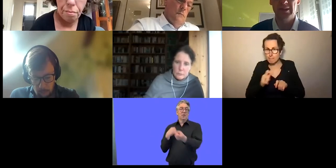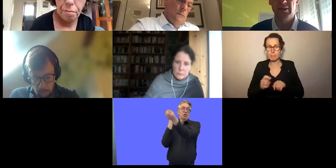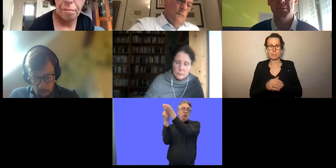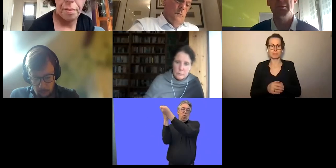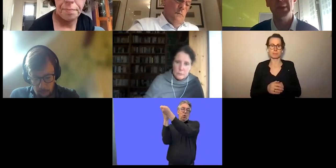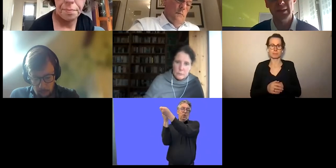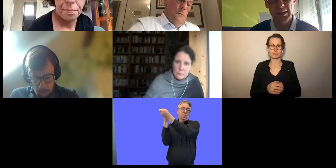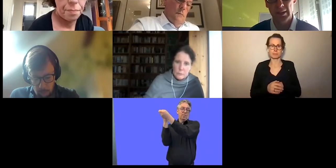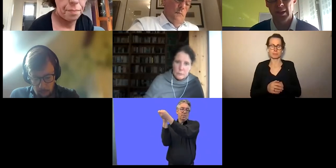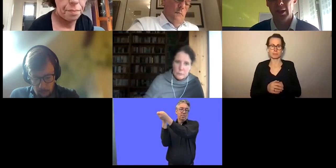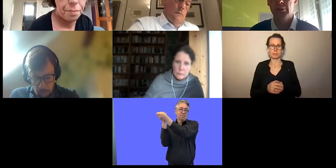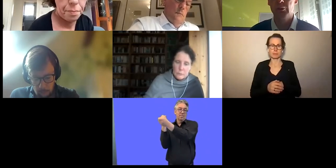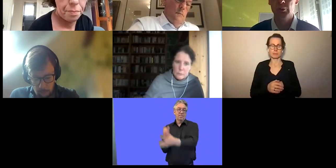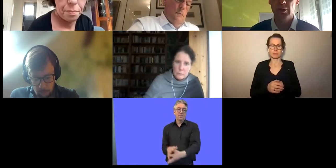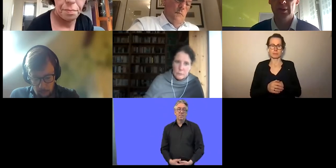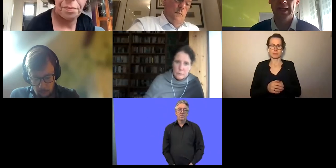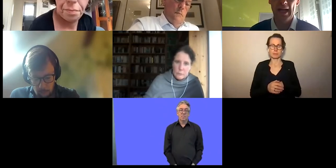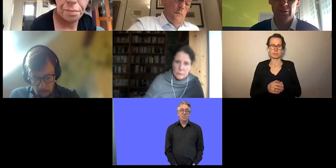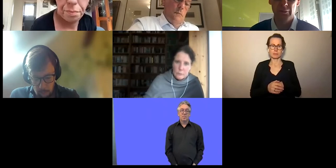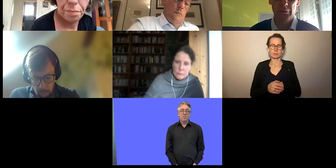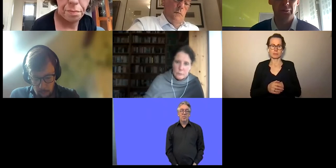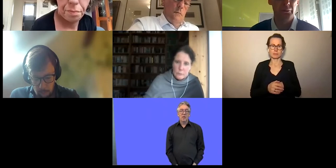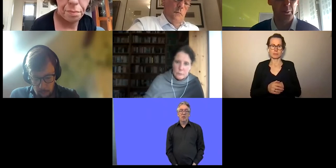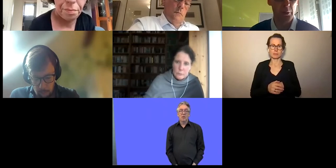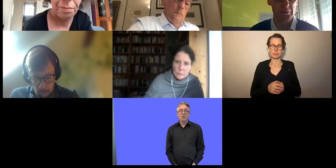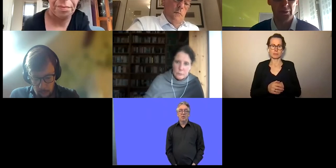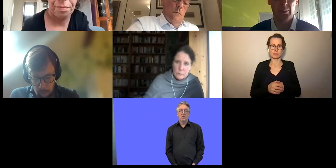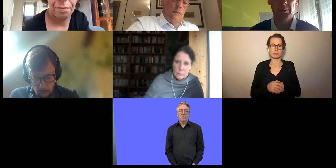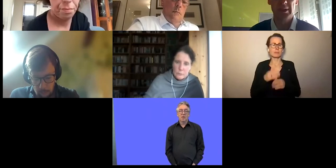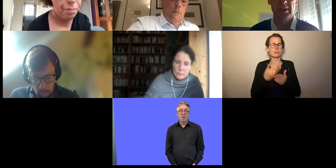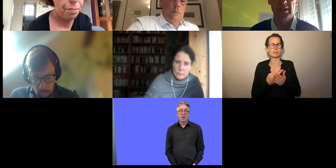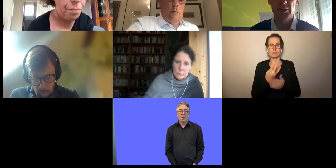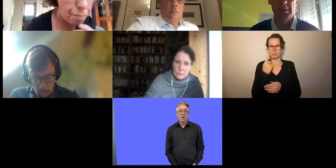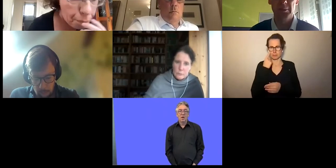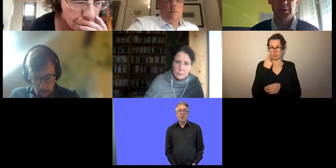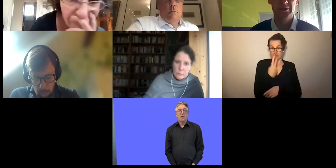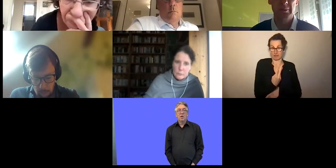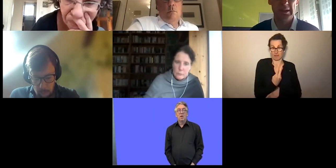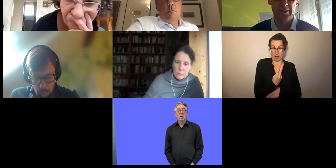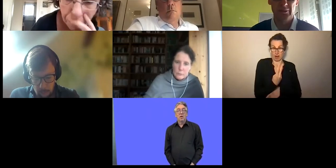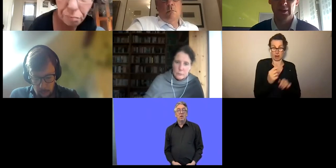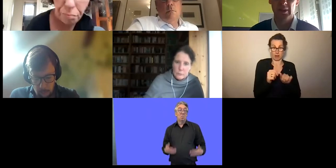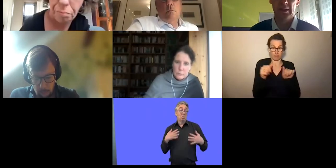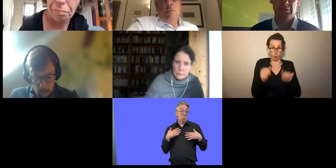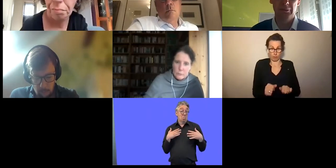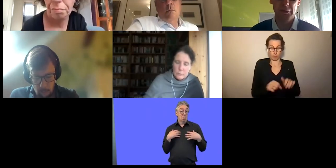Beispiel für solche Custom-Worker-Unternehmen, Unternehmen der bedarfsgerechten Arbeit.